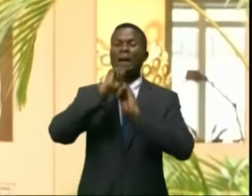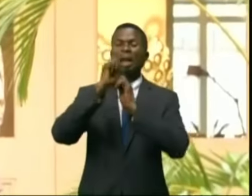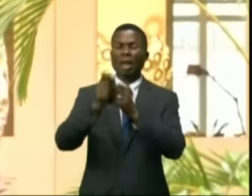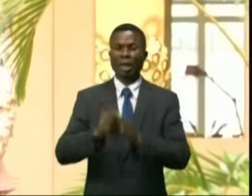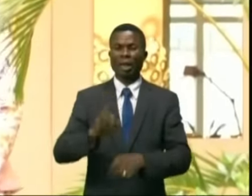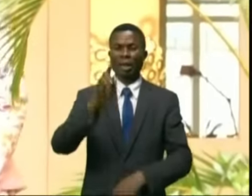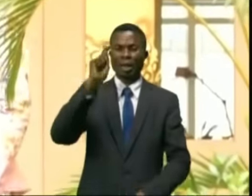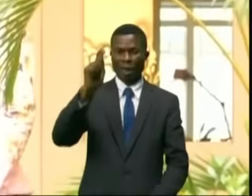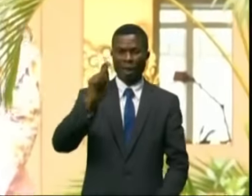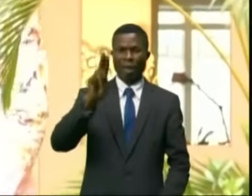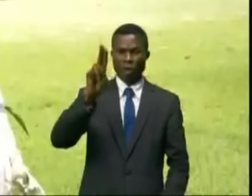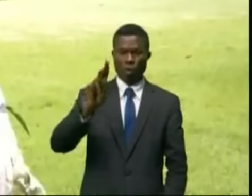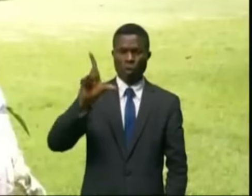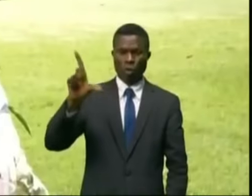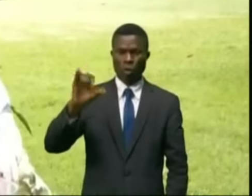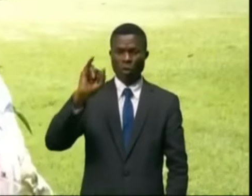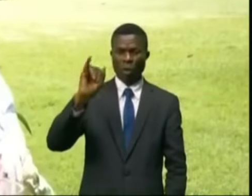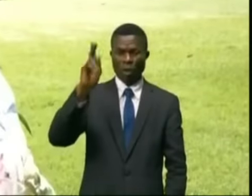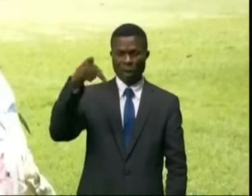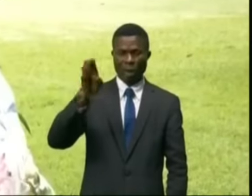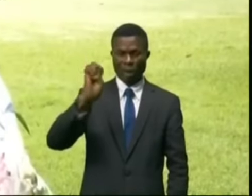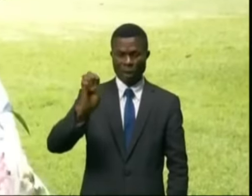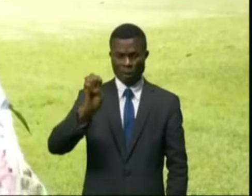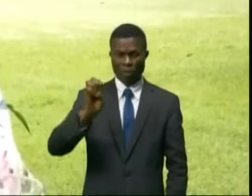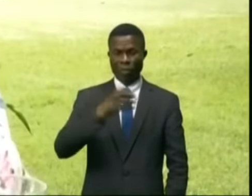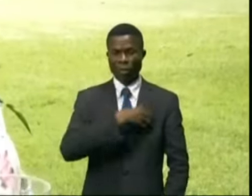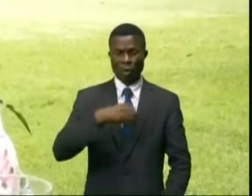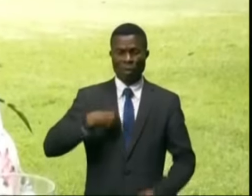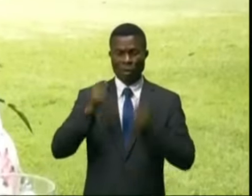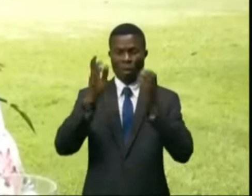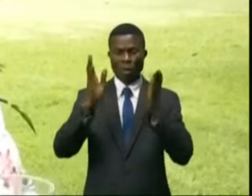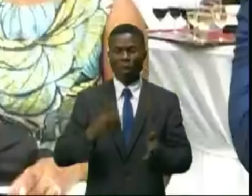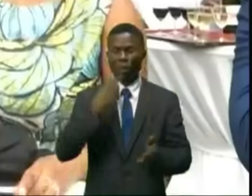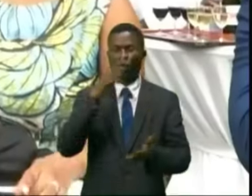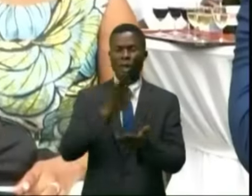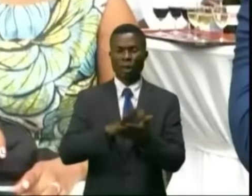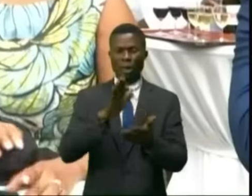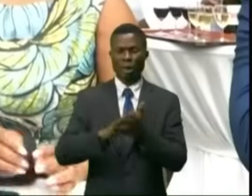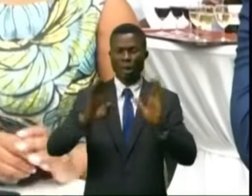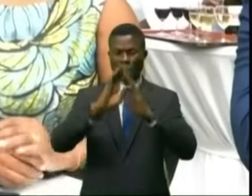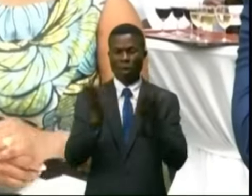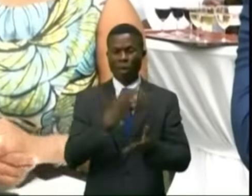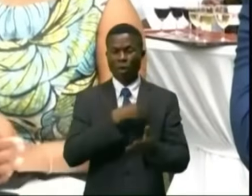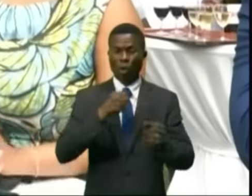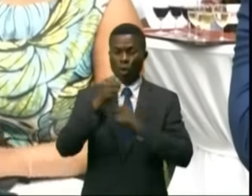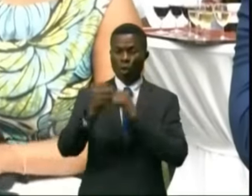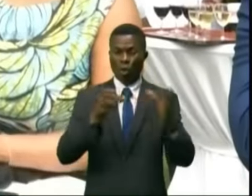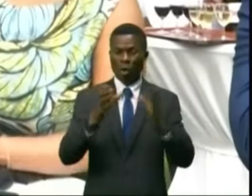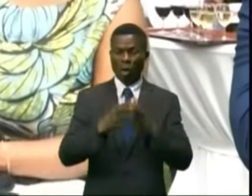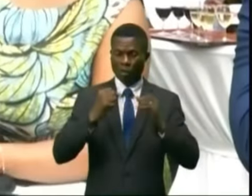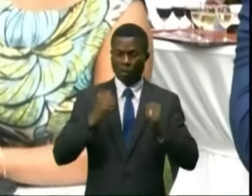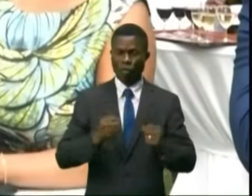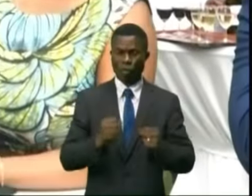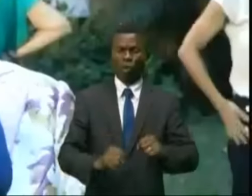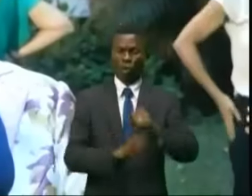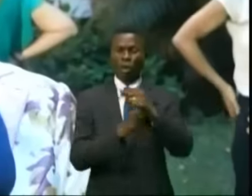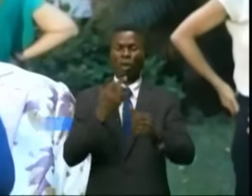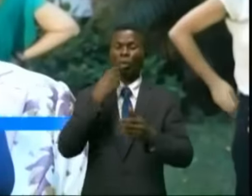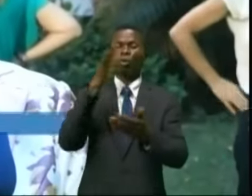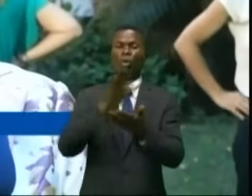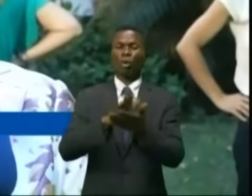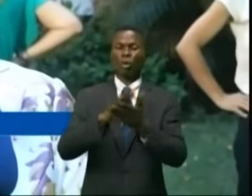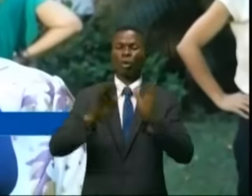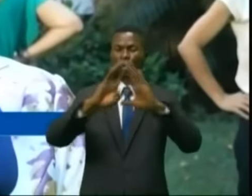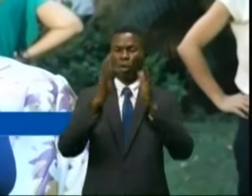Basseka dédie cette reconnaissance à toutes ces femmes qui combattent avec elle. Je rends hommage à